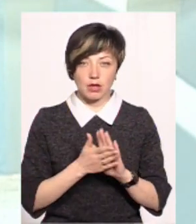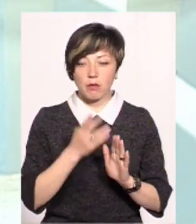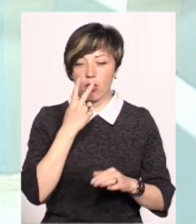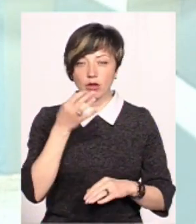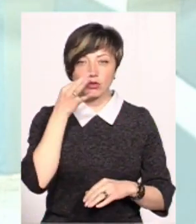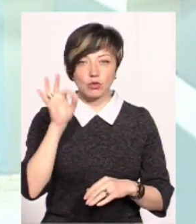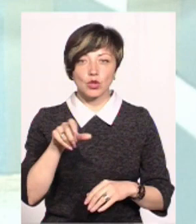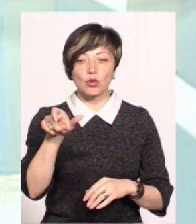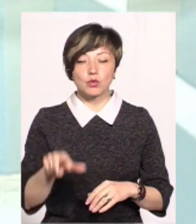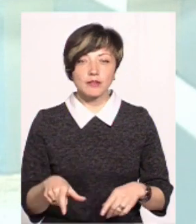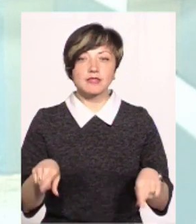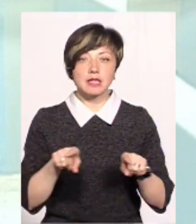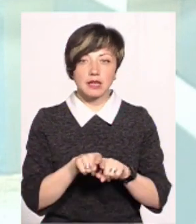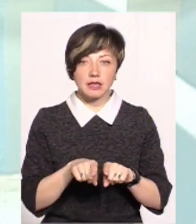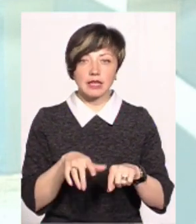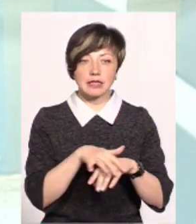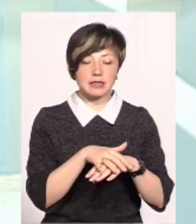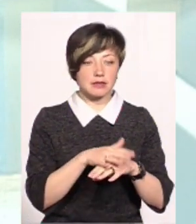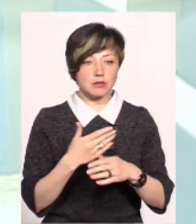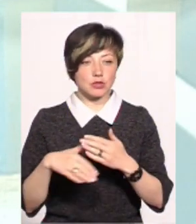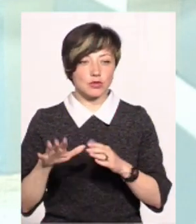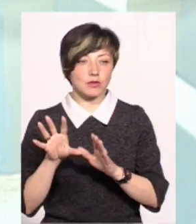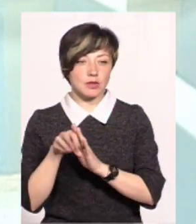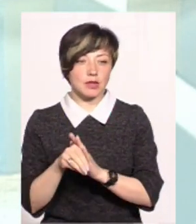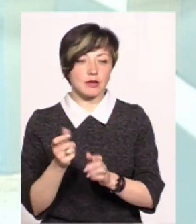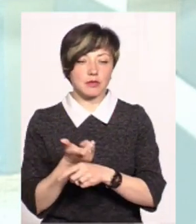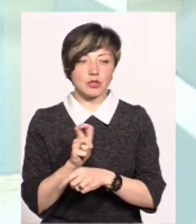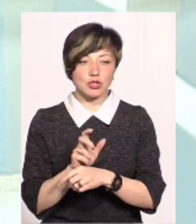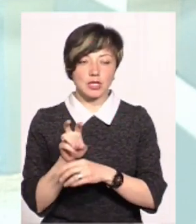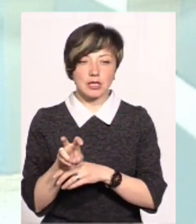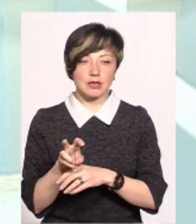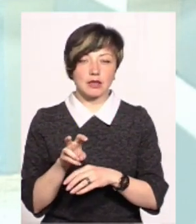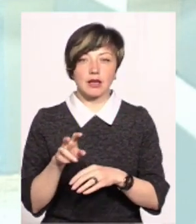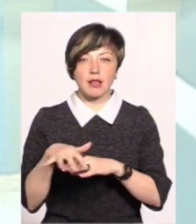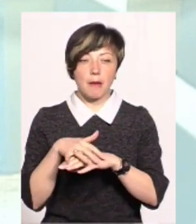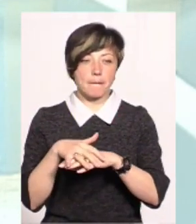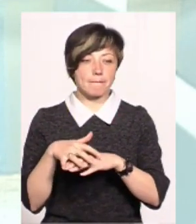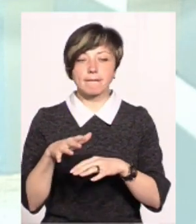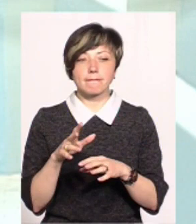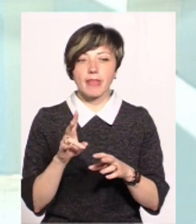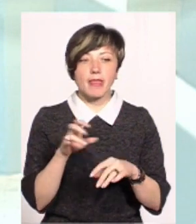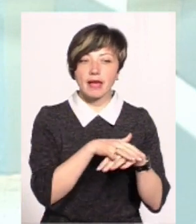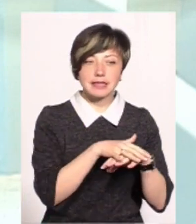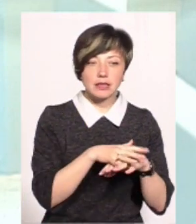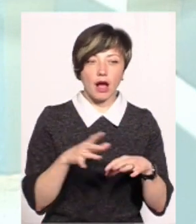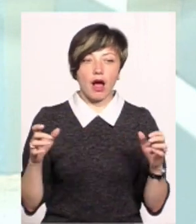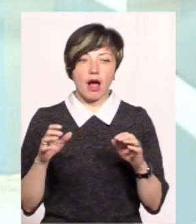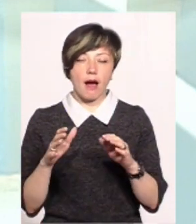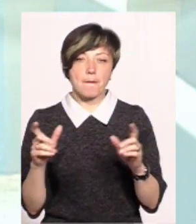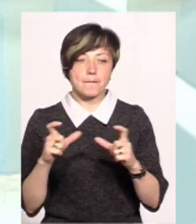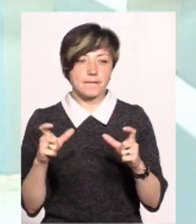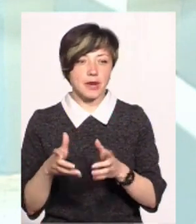практика показує, клієнт все рівно з ринку пішов. Тобто він чим раз більше йде з ринку. І малому фермеру треба сьогодні